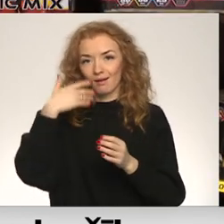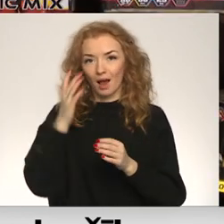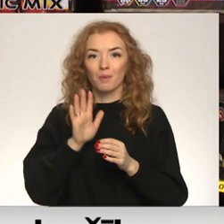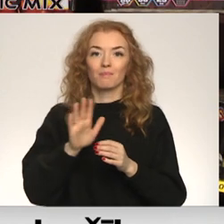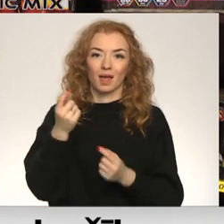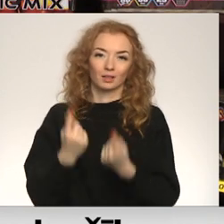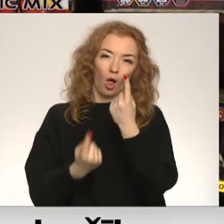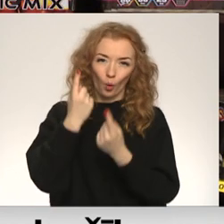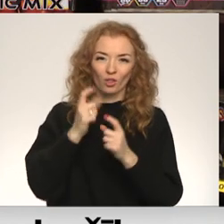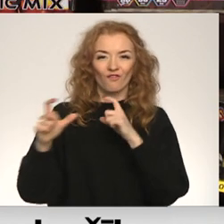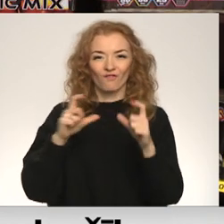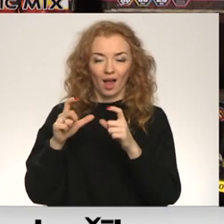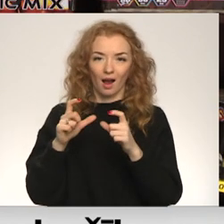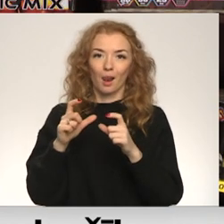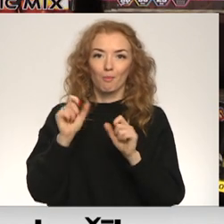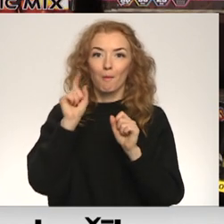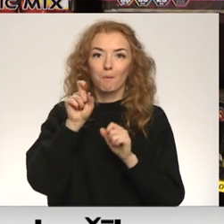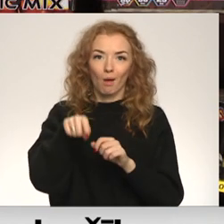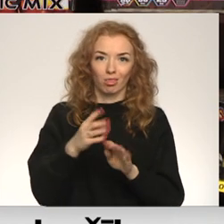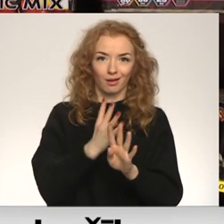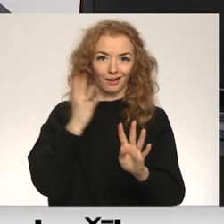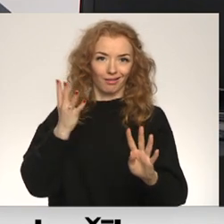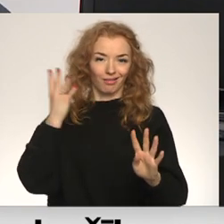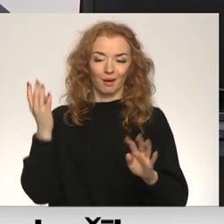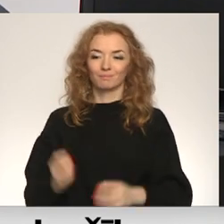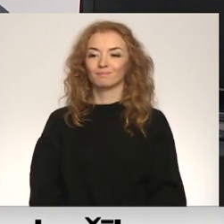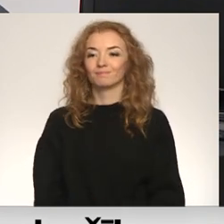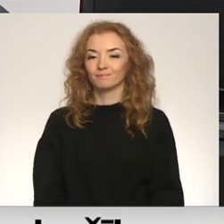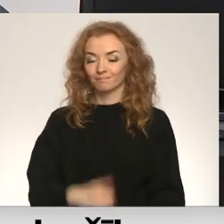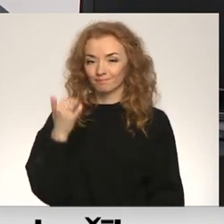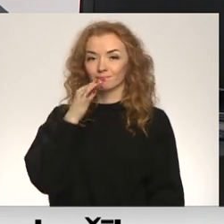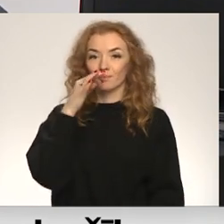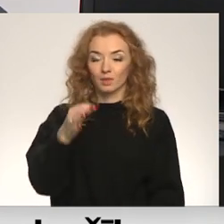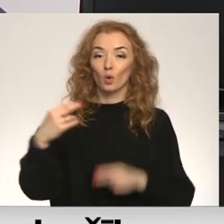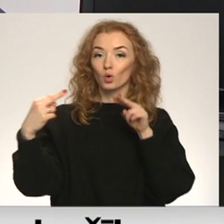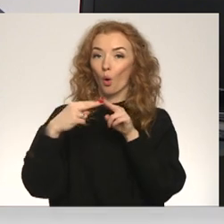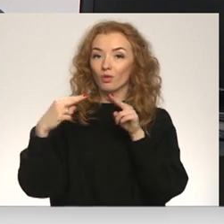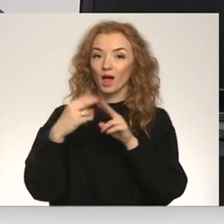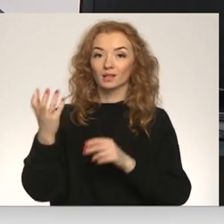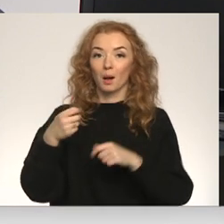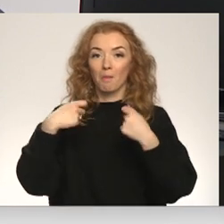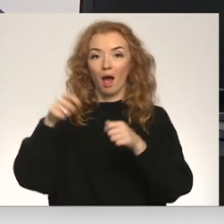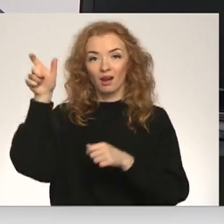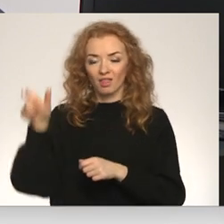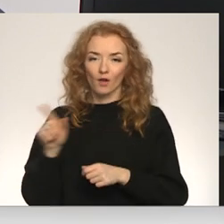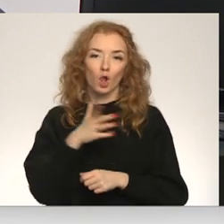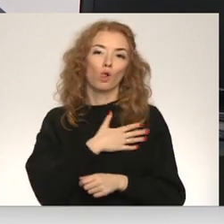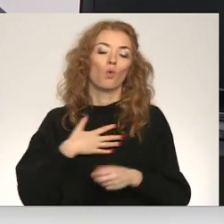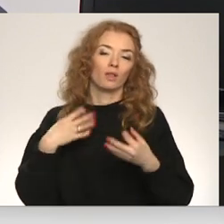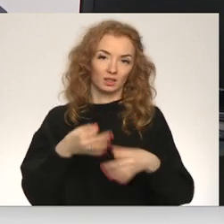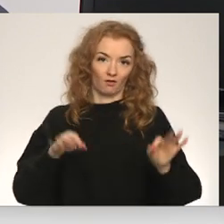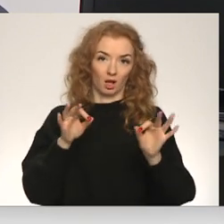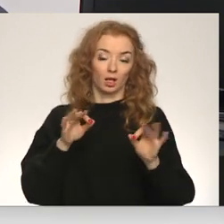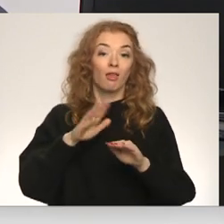pirotehnikas veikaliem mēdz izveidoties rindas. Protams, tas kontakts ar pārdevēju, manuprāt, ir gan svarīgs arī